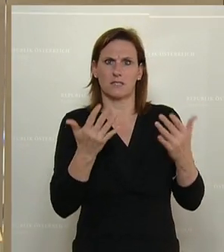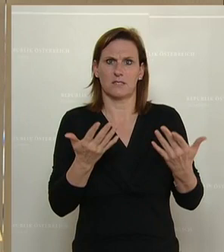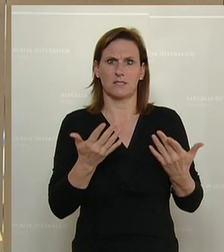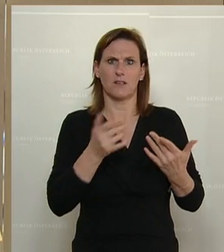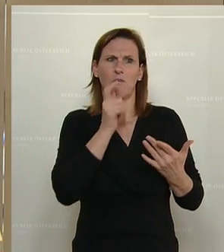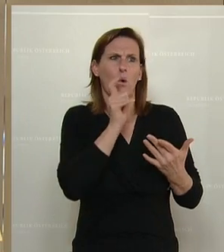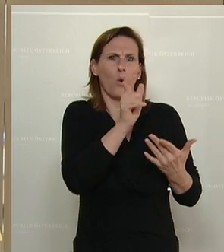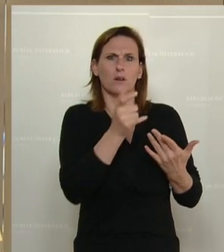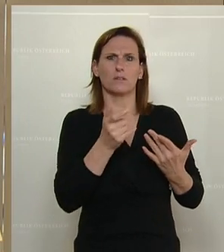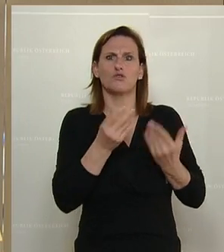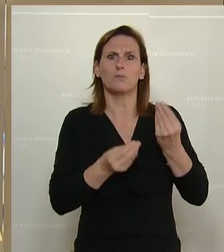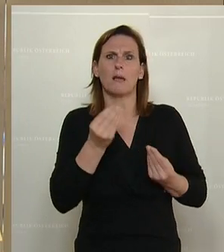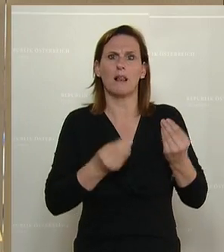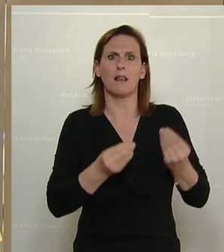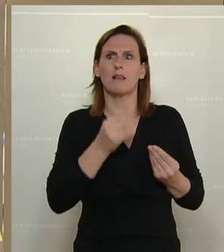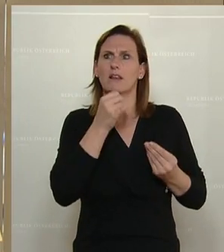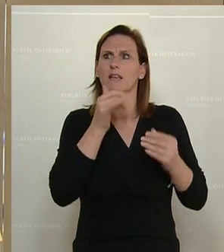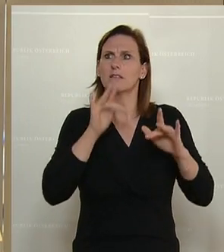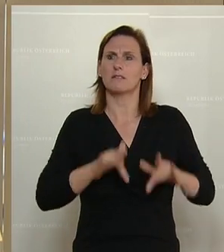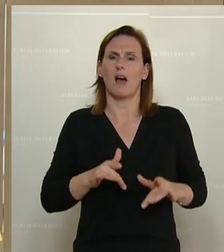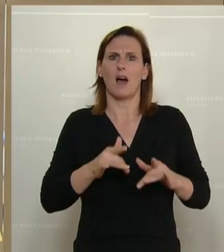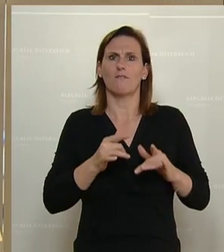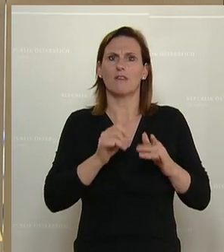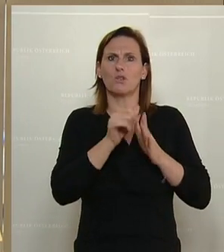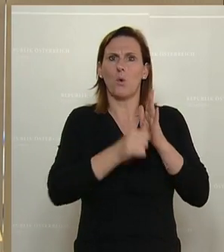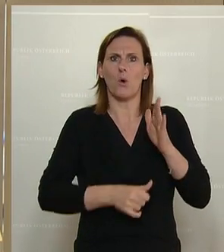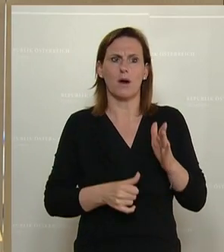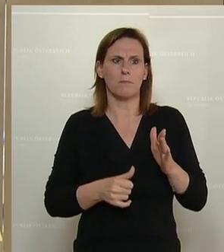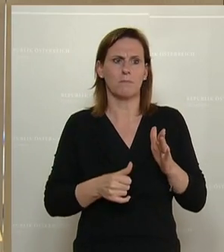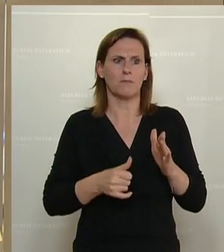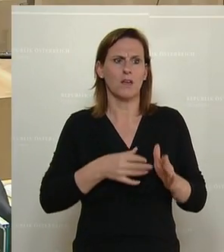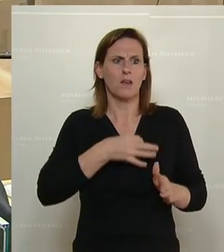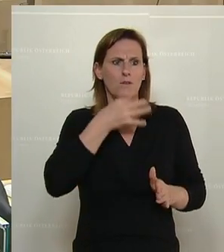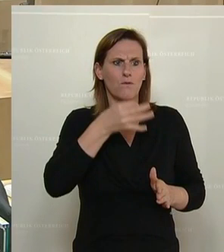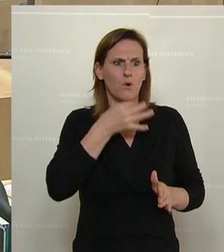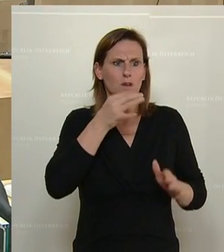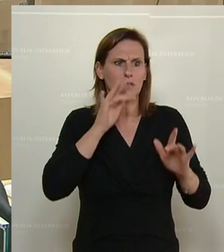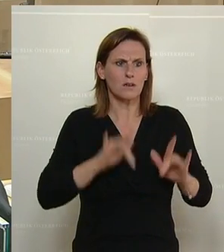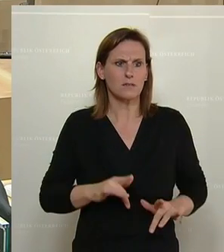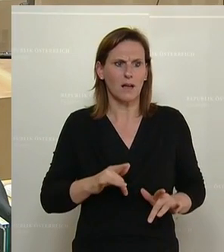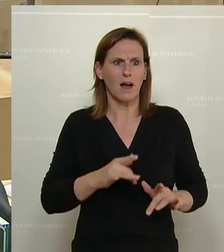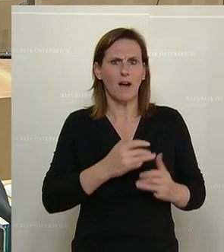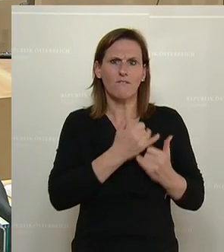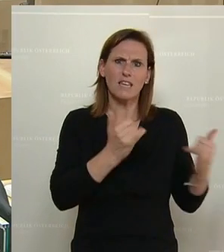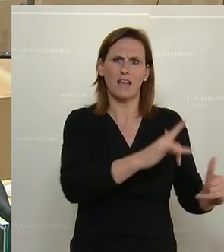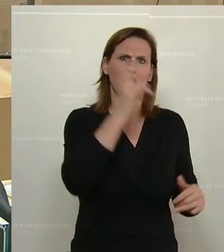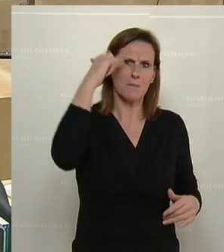Was soll das? Da geht es nicht um haushaltsrechtliche Normen. Ein Ministerratsvortrag ist eine WLAN-Spec-Kundung.